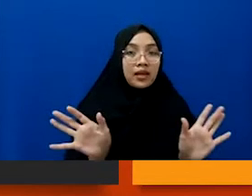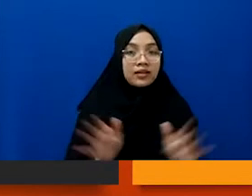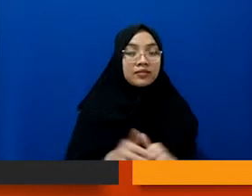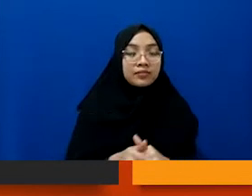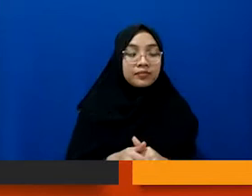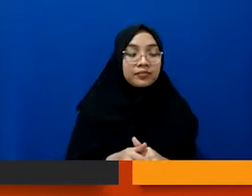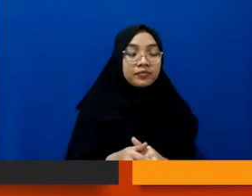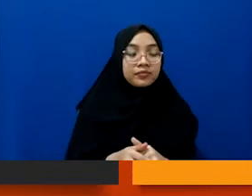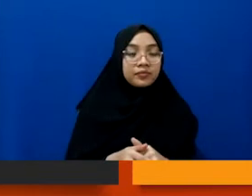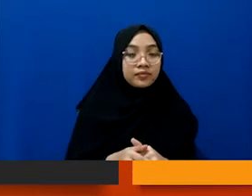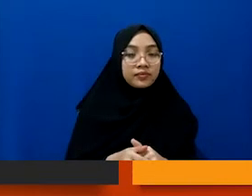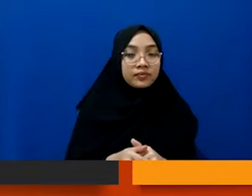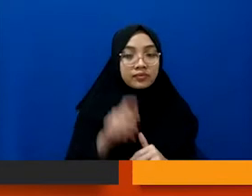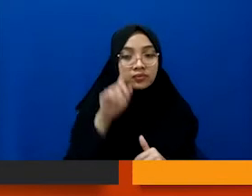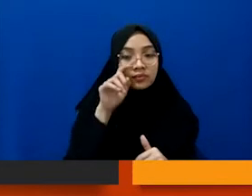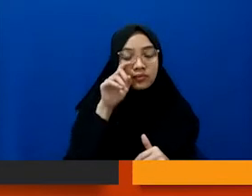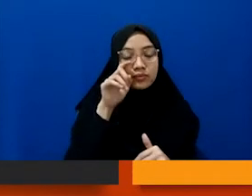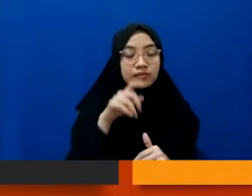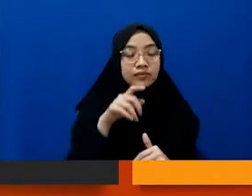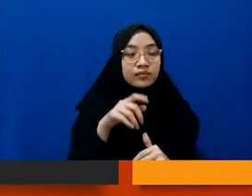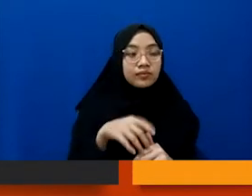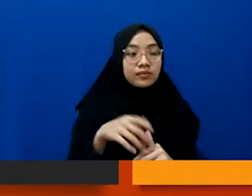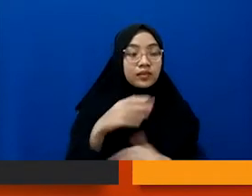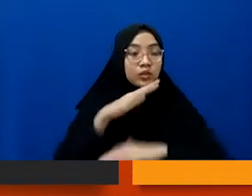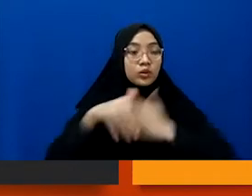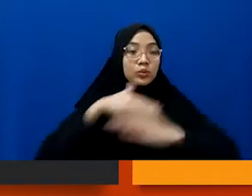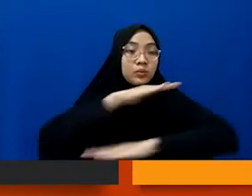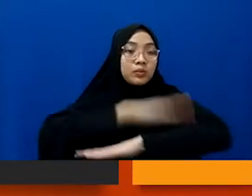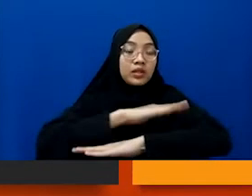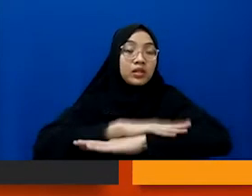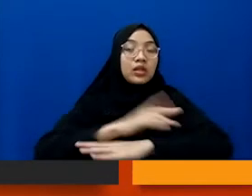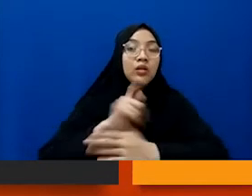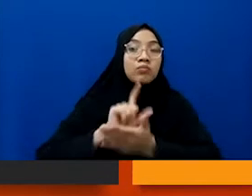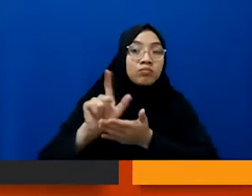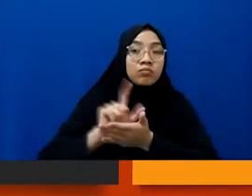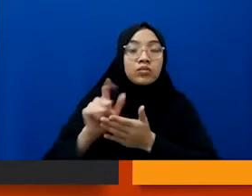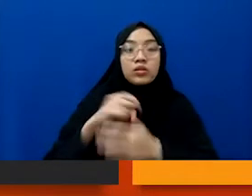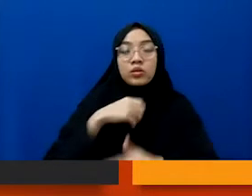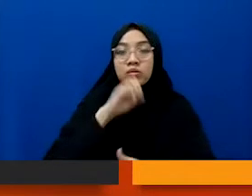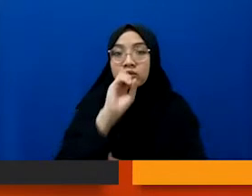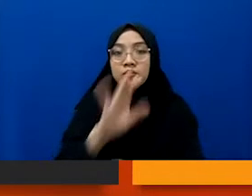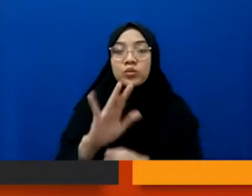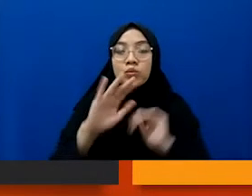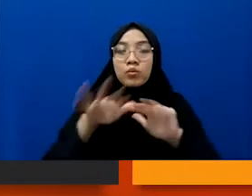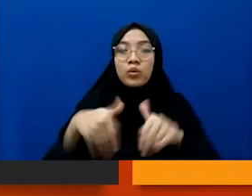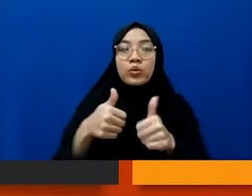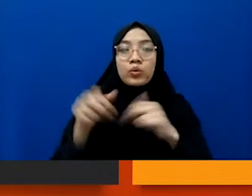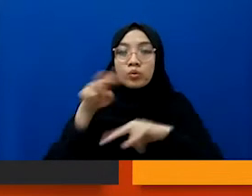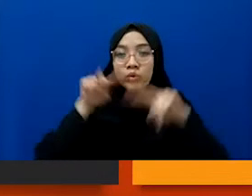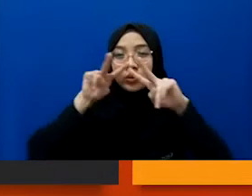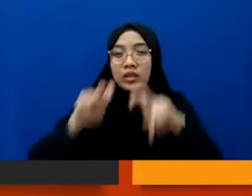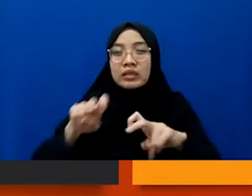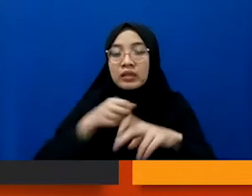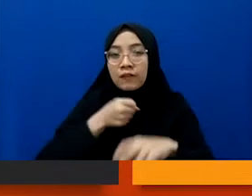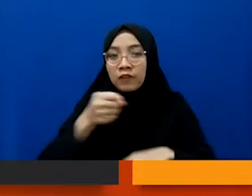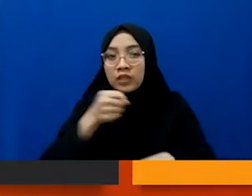Nah, kemudian sebuah berita atau liputan itu disebut sebagai produk jurnalistik investigasi.